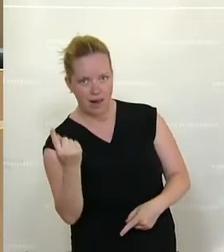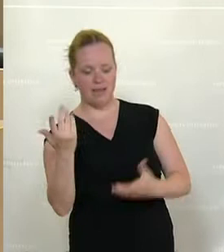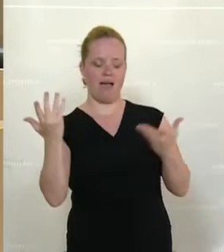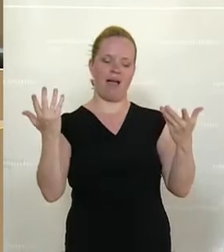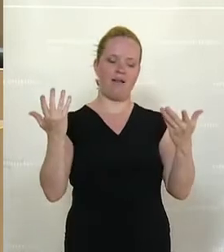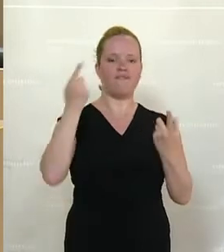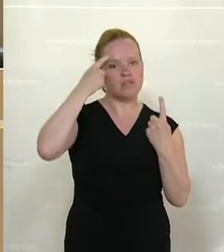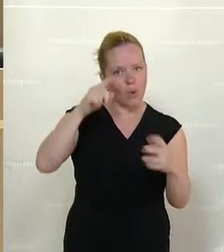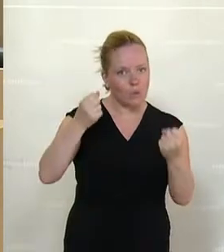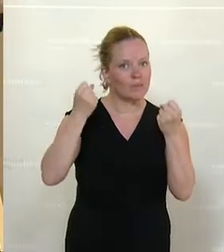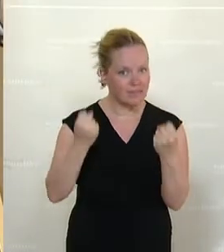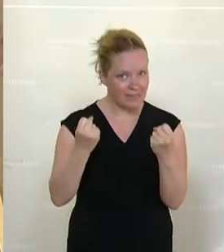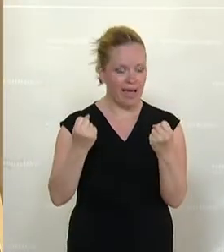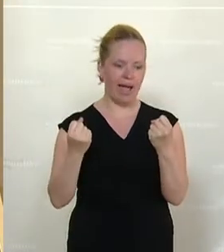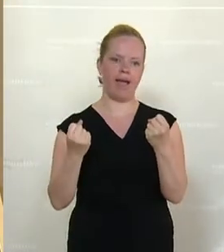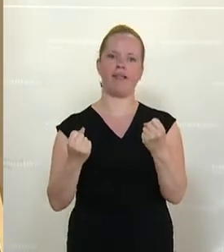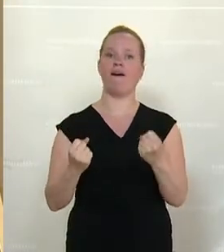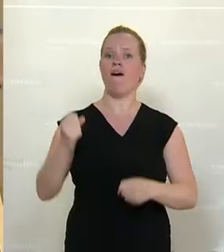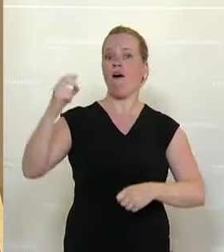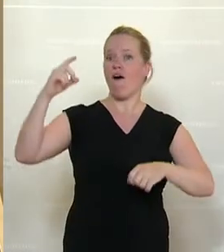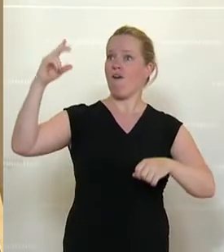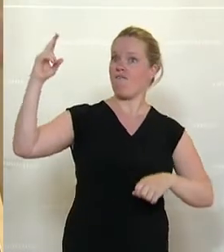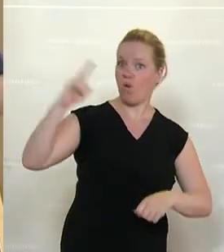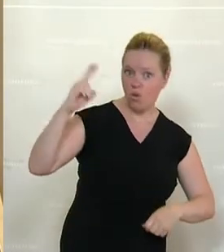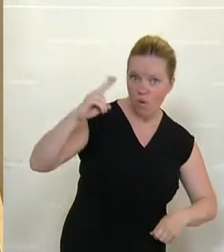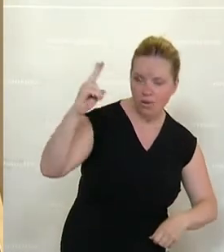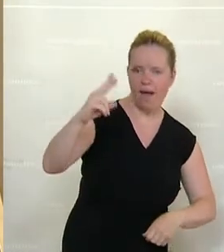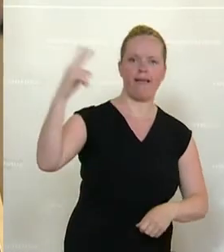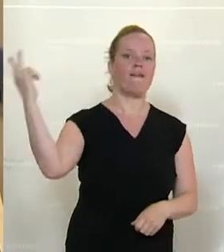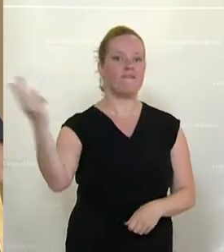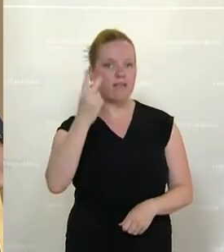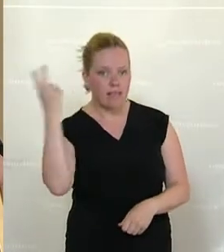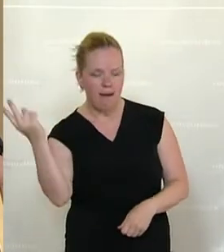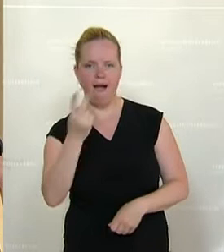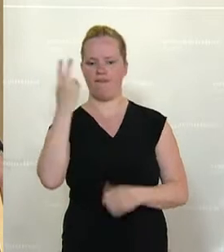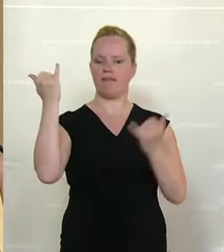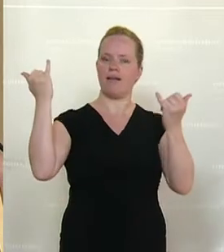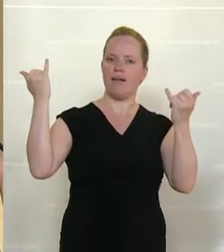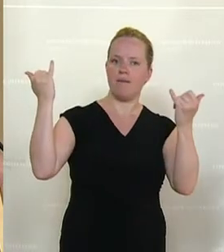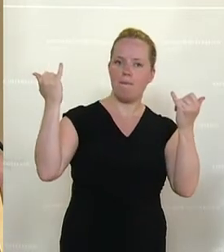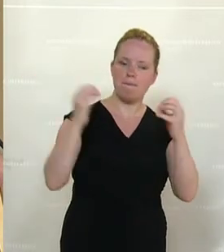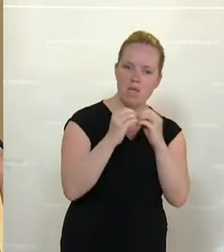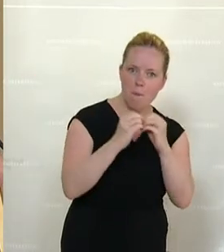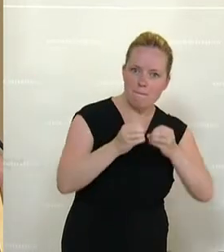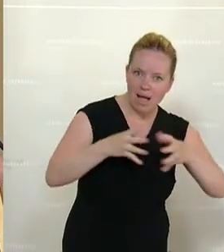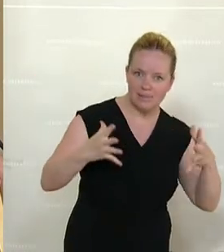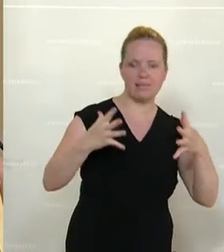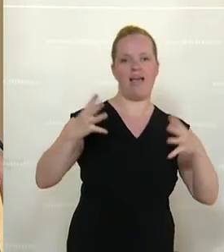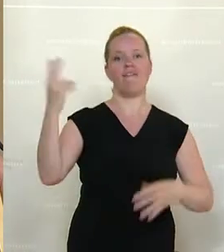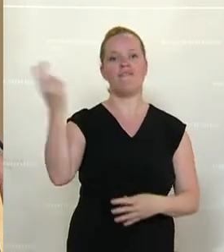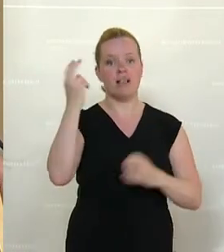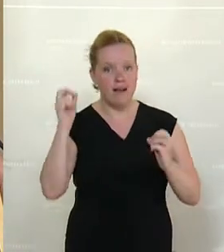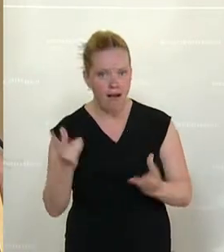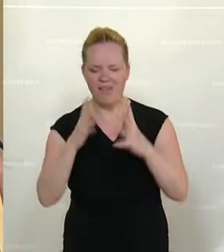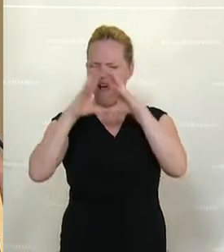Versorgungssicherheit mit Photovoltaik, mit Windkraft, mit Biomasse und mit Biogas natürlich auch möglich sein wird, diese